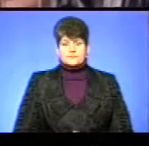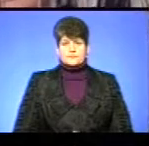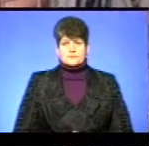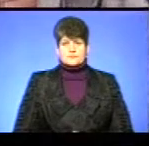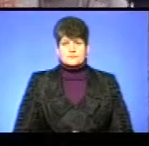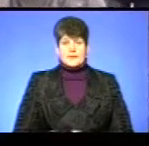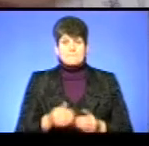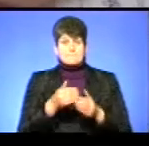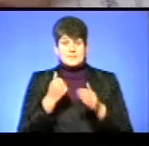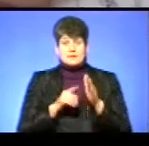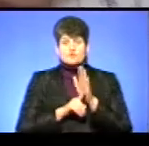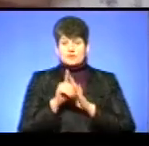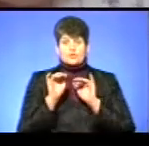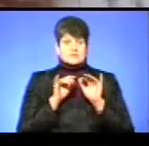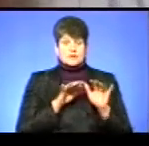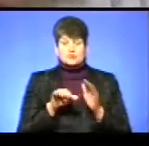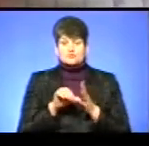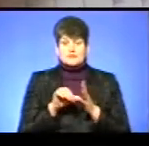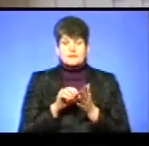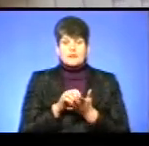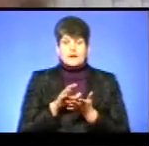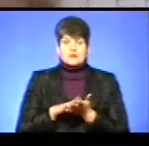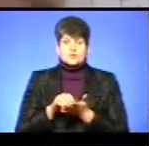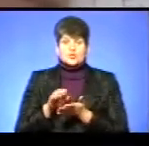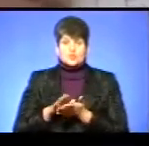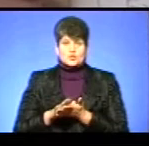Перед початком заходу учасники реєструються.